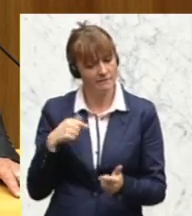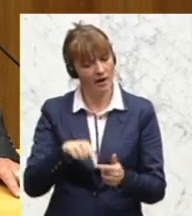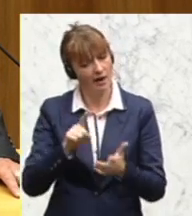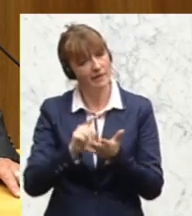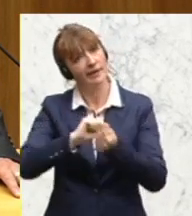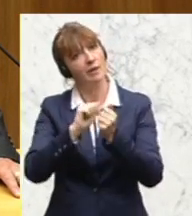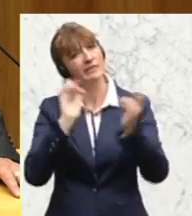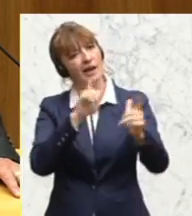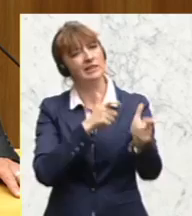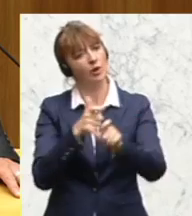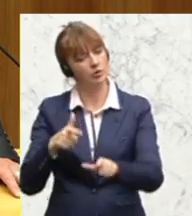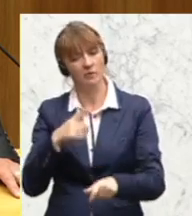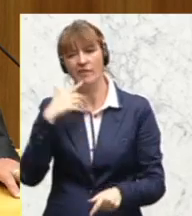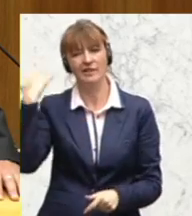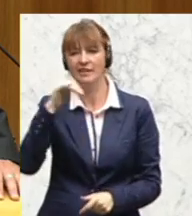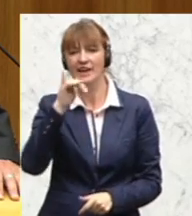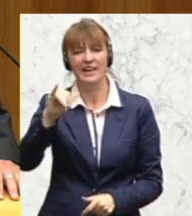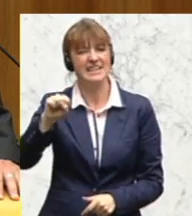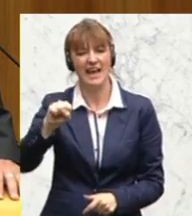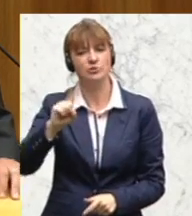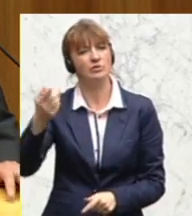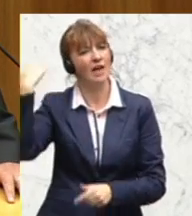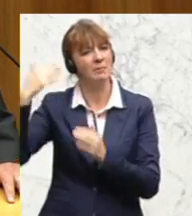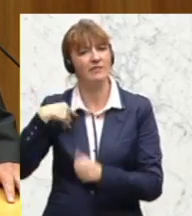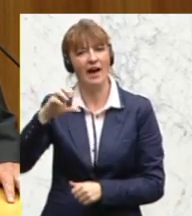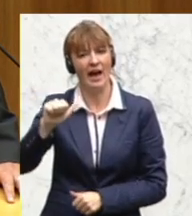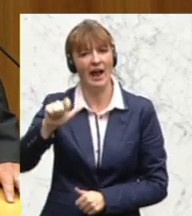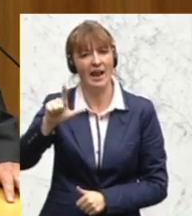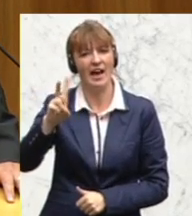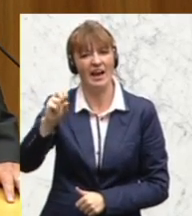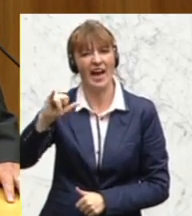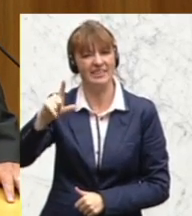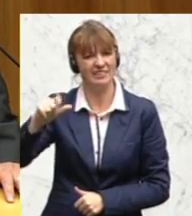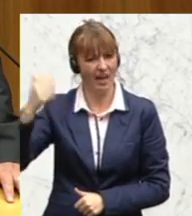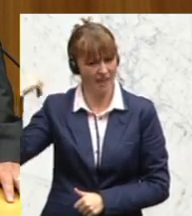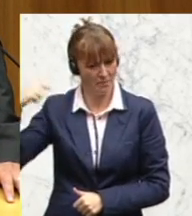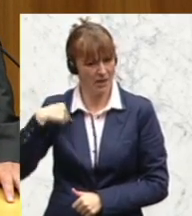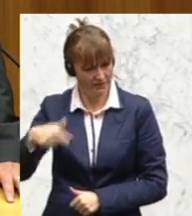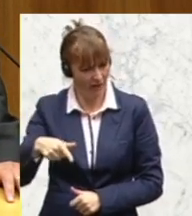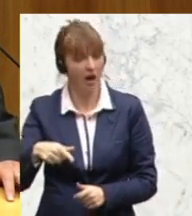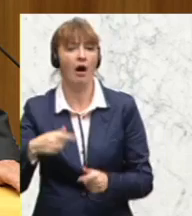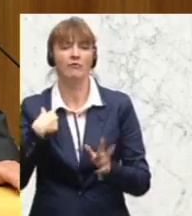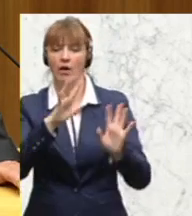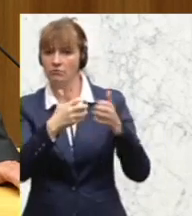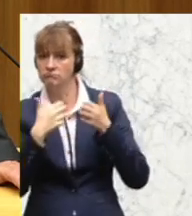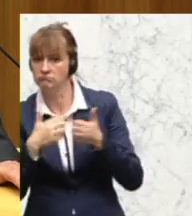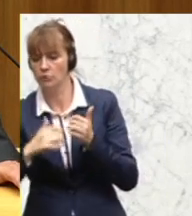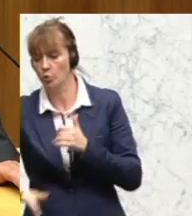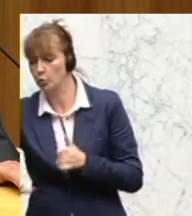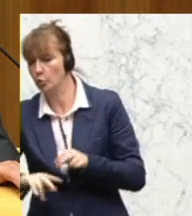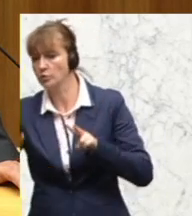gegen den Terrorismus. Damals war es nicht die S, sondern die Al-Qiida in Österreich eingeführt. Auch damals hat man uns erklärt, wir nehmen auf die Grund- und